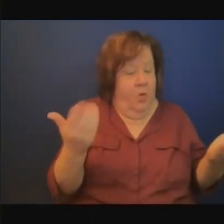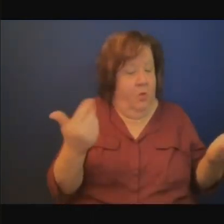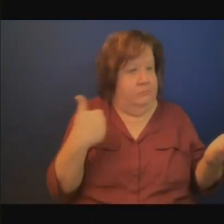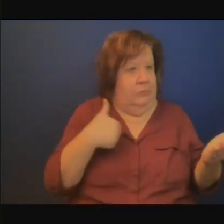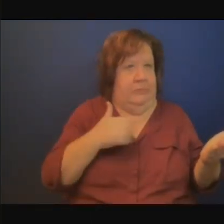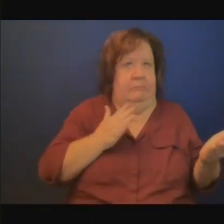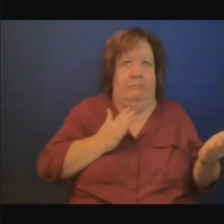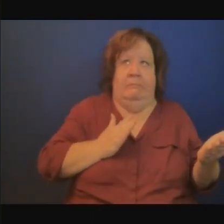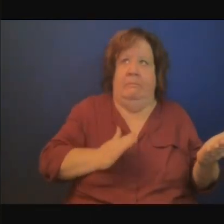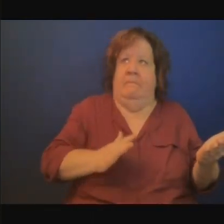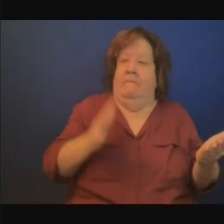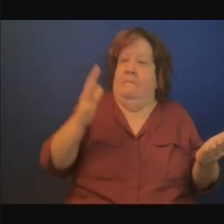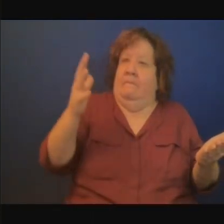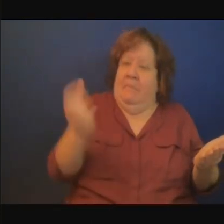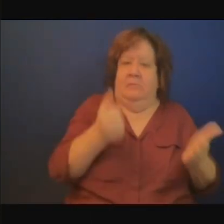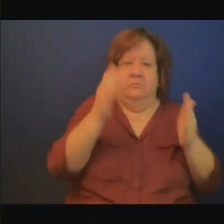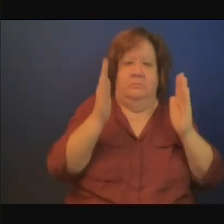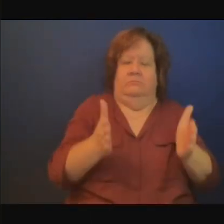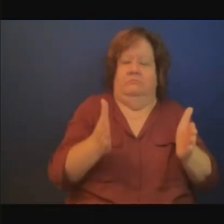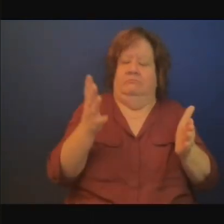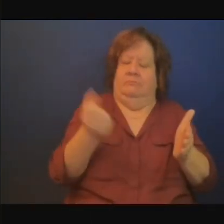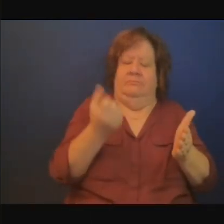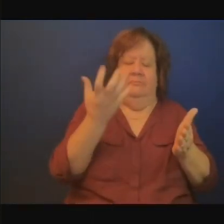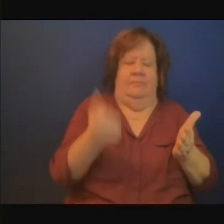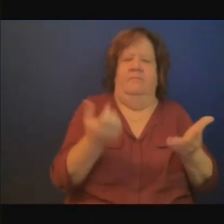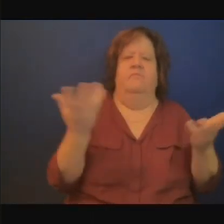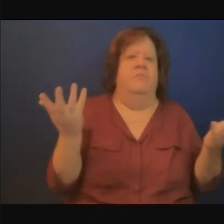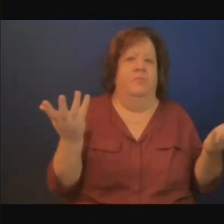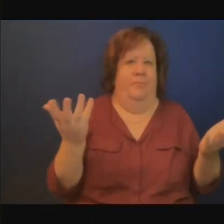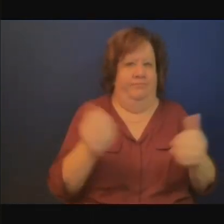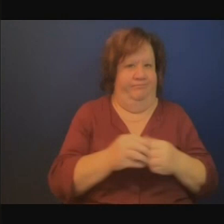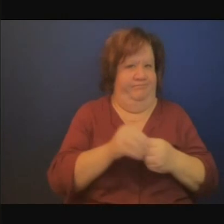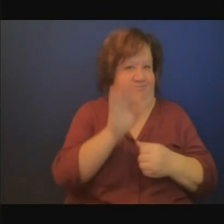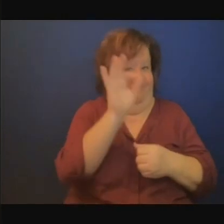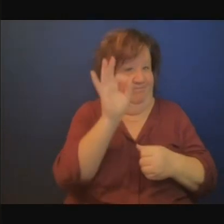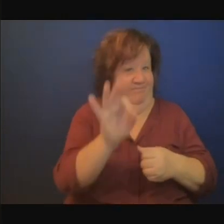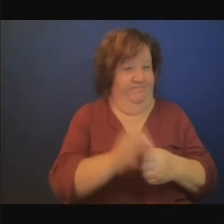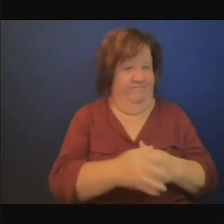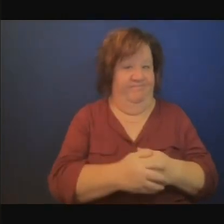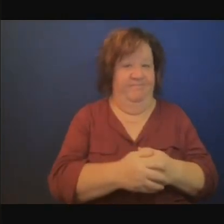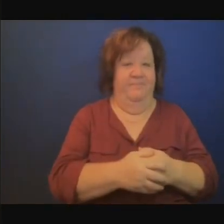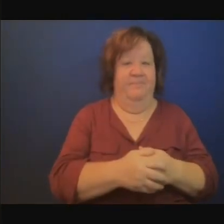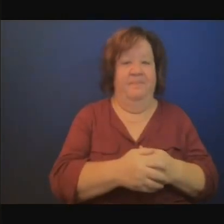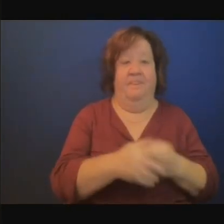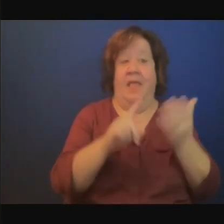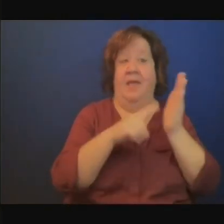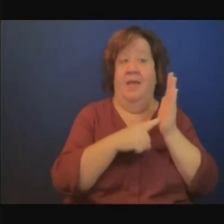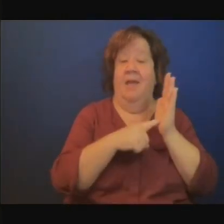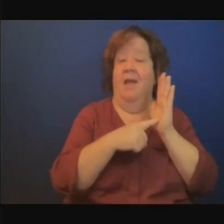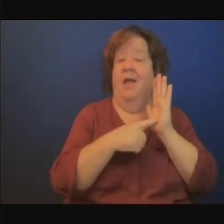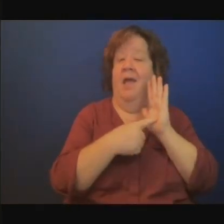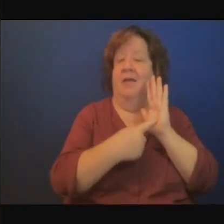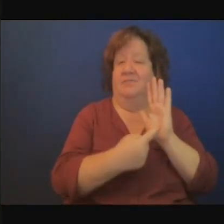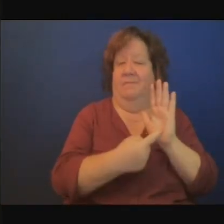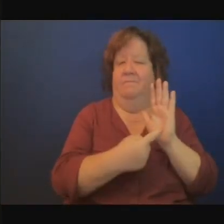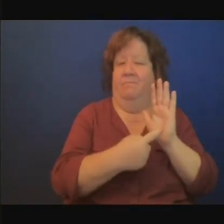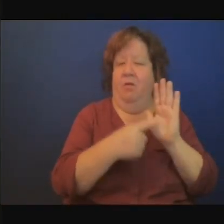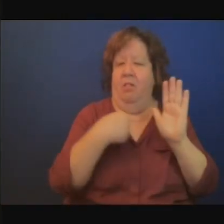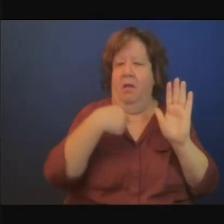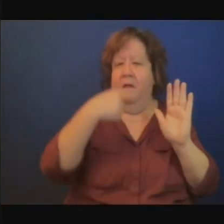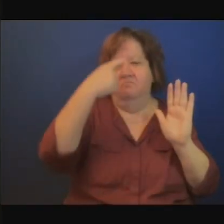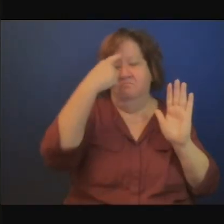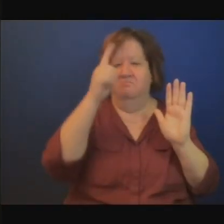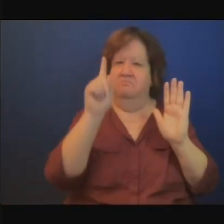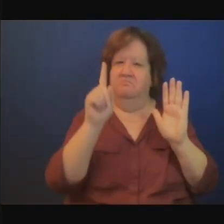servir ces secteurs ces sous-secteurs nous devons trouver des moyens